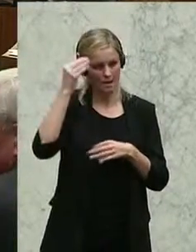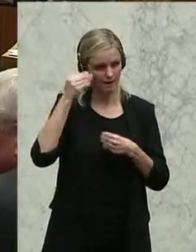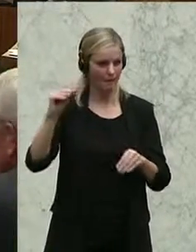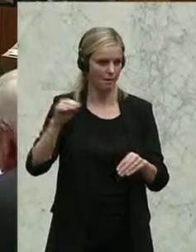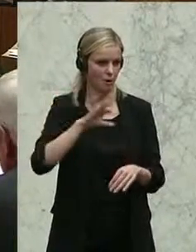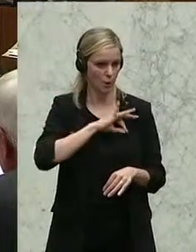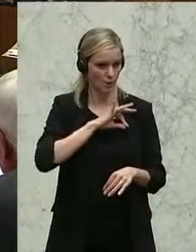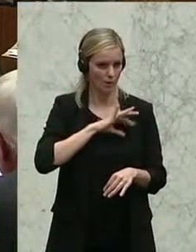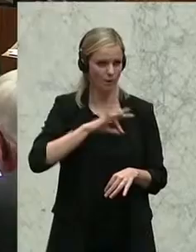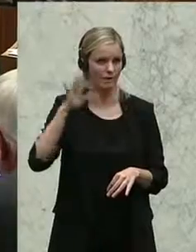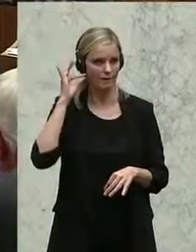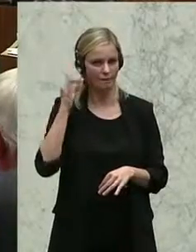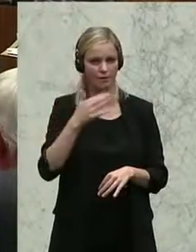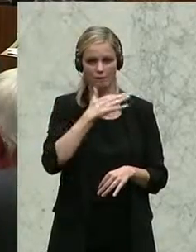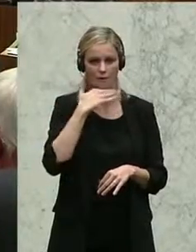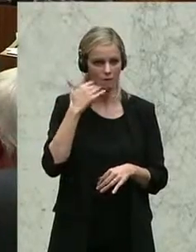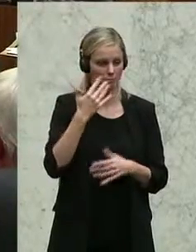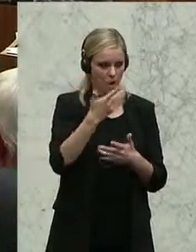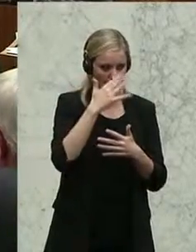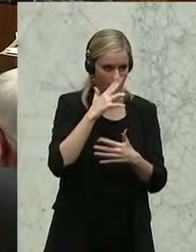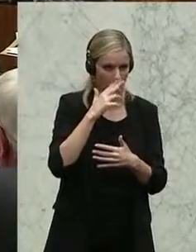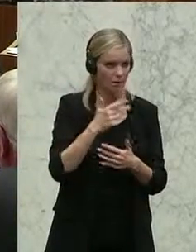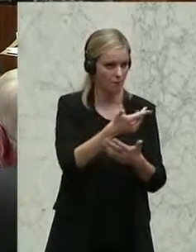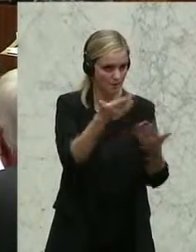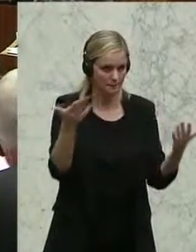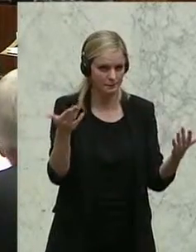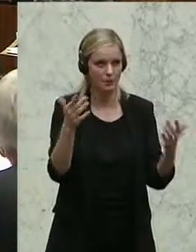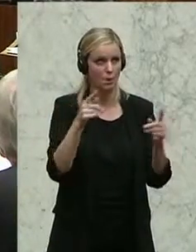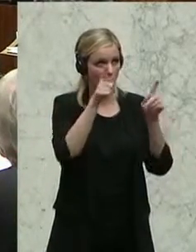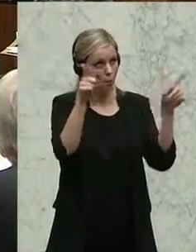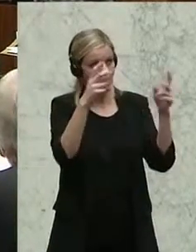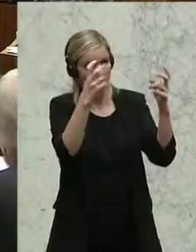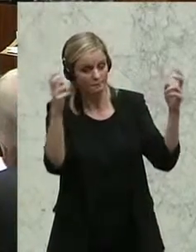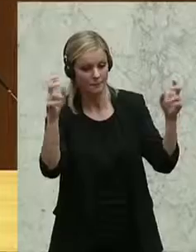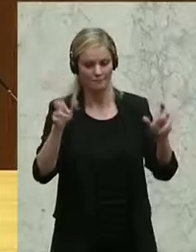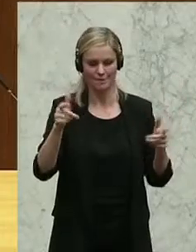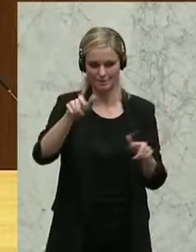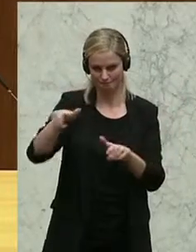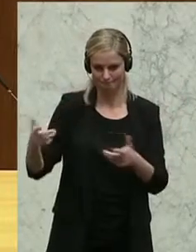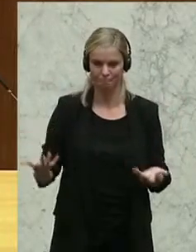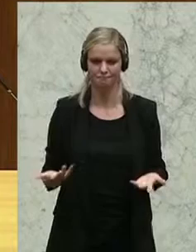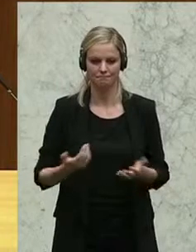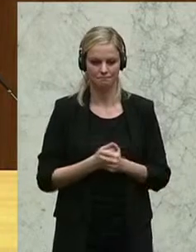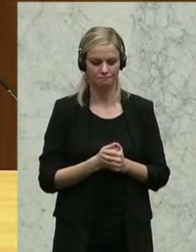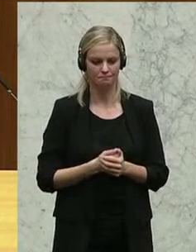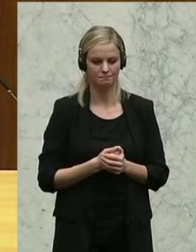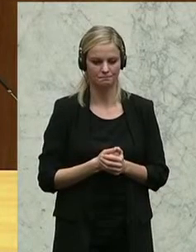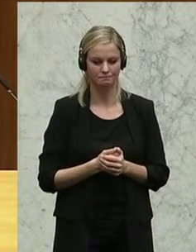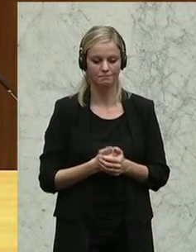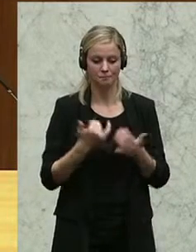geschätzte Damen und Herren vor den Bildschirmen und auf der Galerie. Als 25. Redner zu Top 19